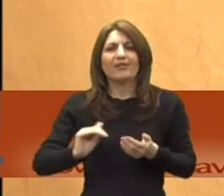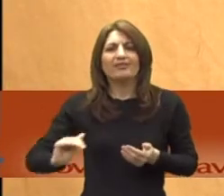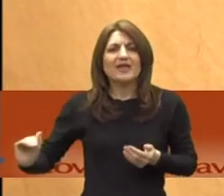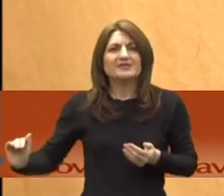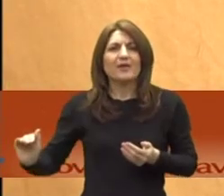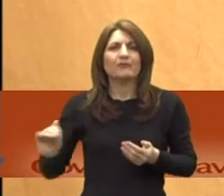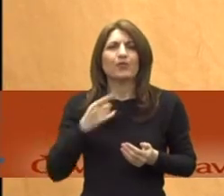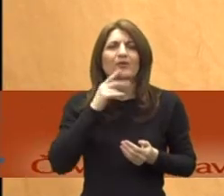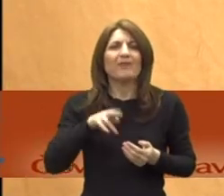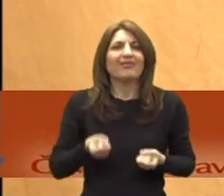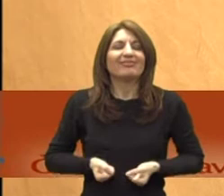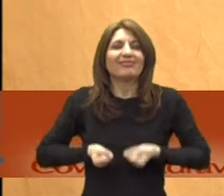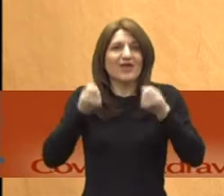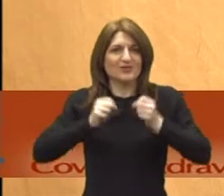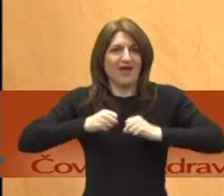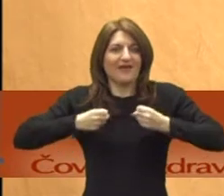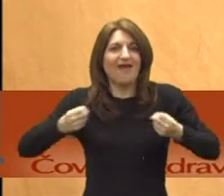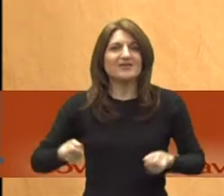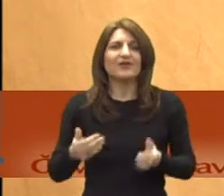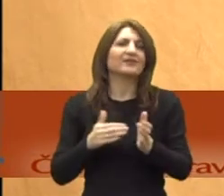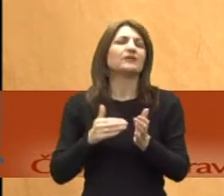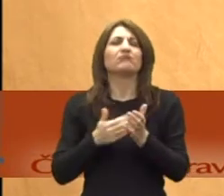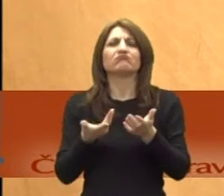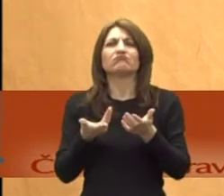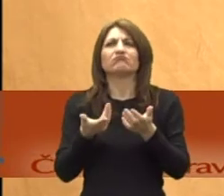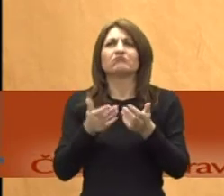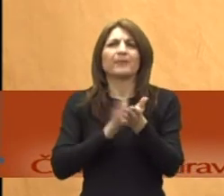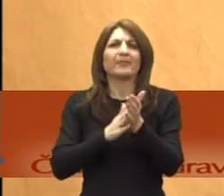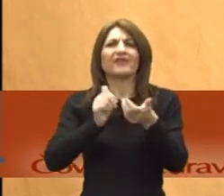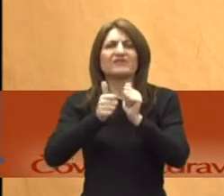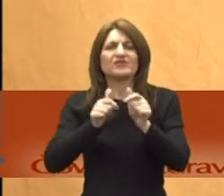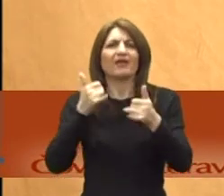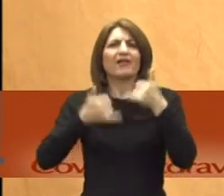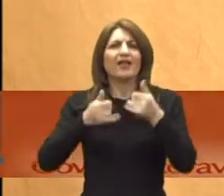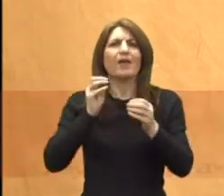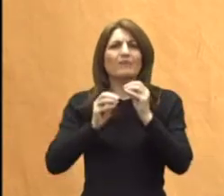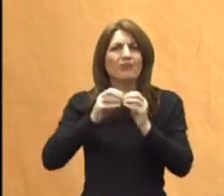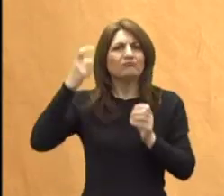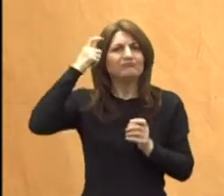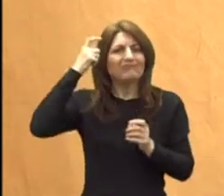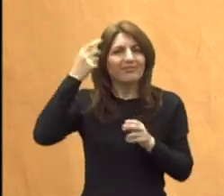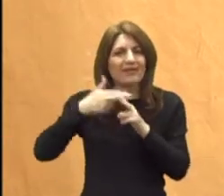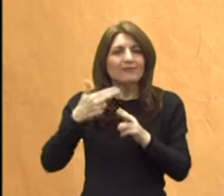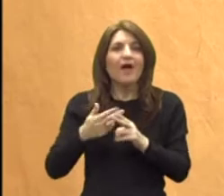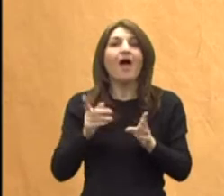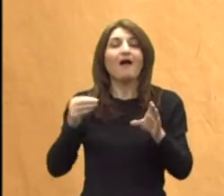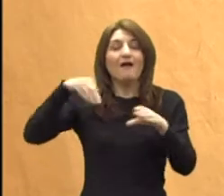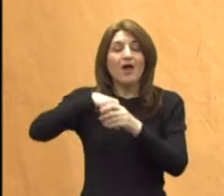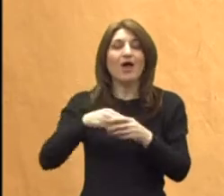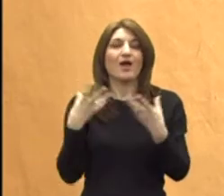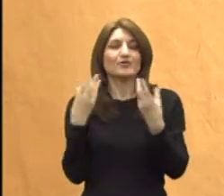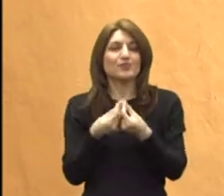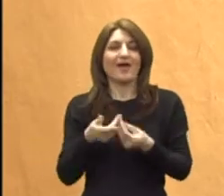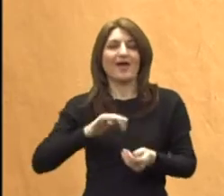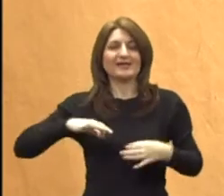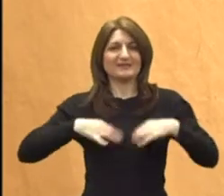sa teškoćama u razvoju, bilo fizičkim, bilo mentalnim, uklopila među zdravu djecu.